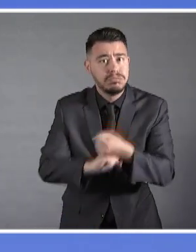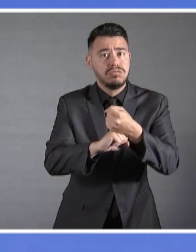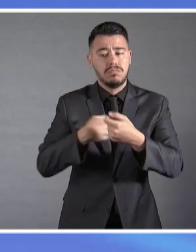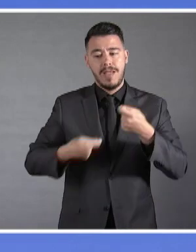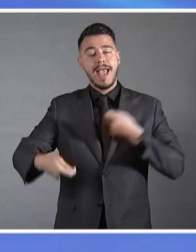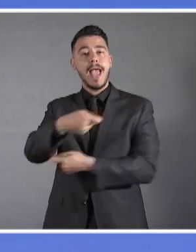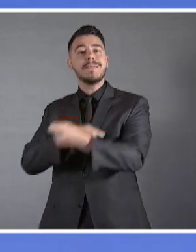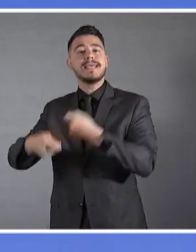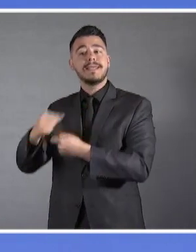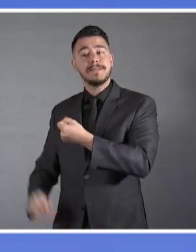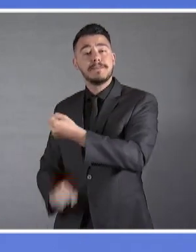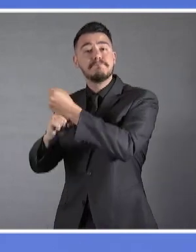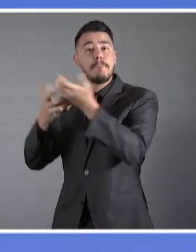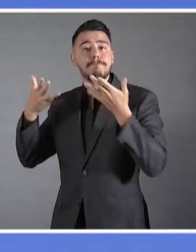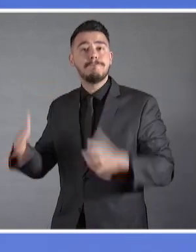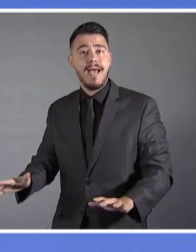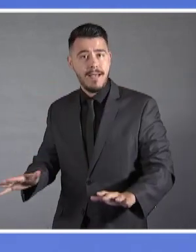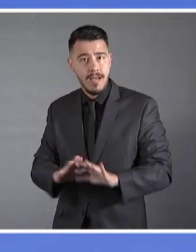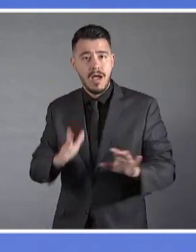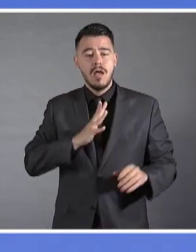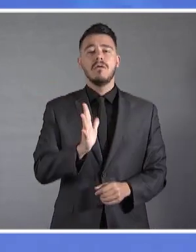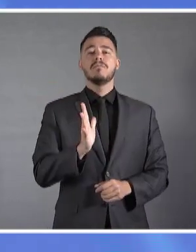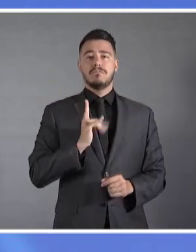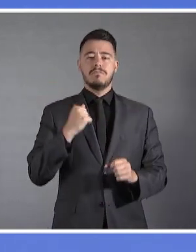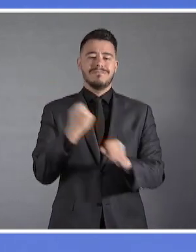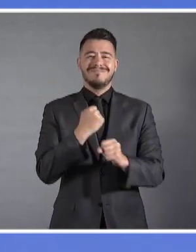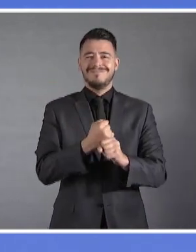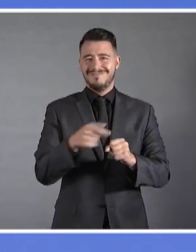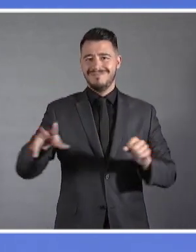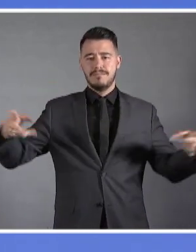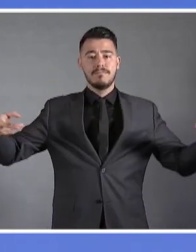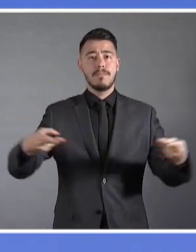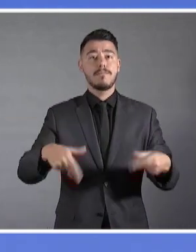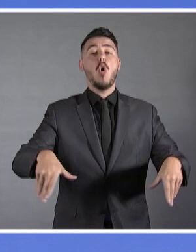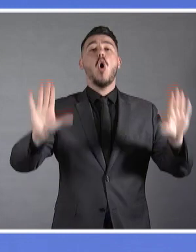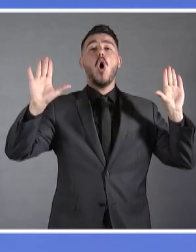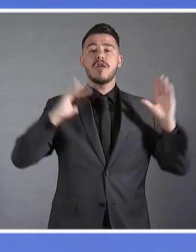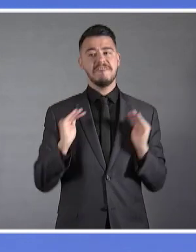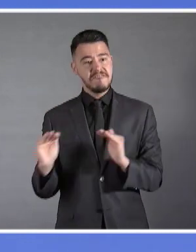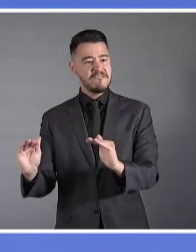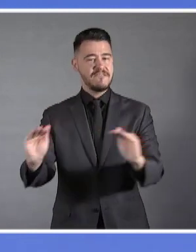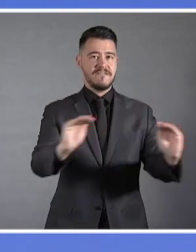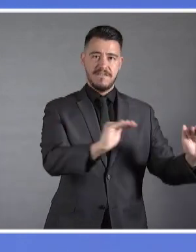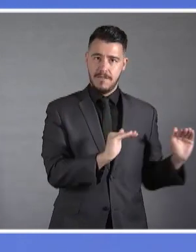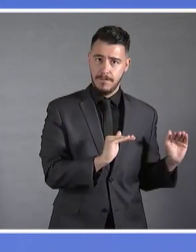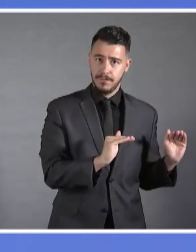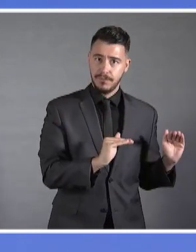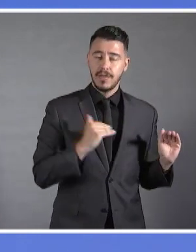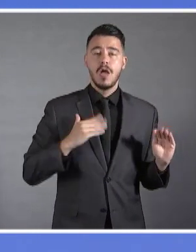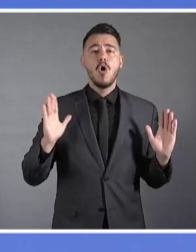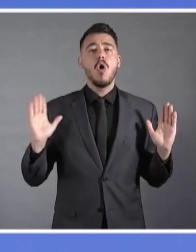προστάτευσε τις θέσεις εργασίας, διασφάλισε την όσο το δυνατόν μικρότερη μείωση του